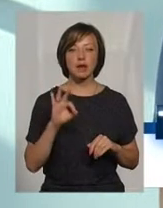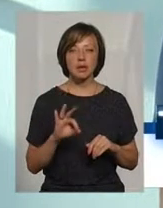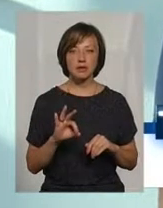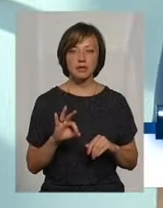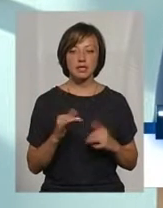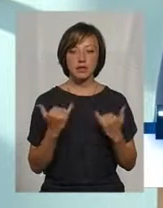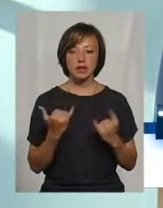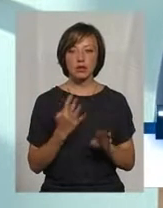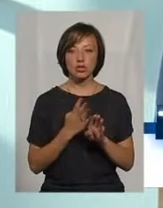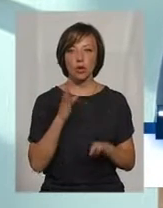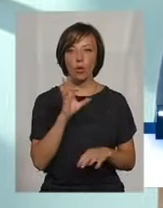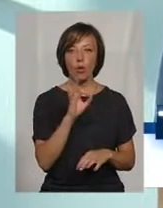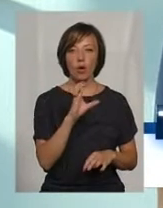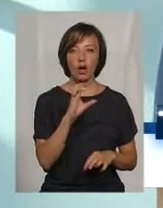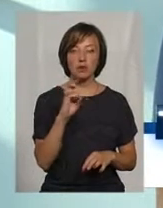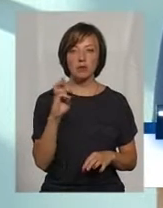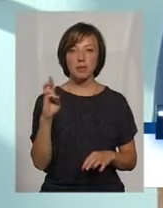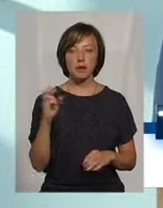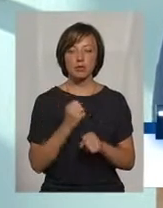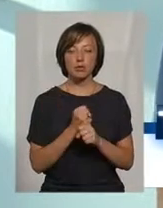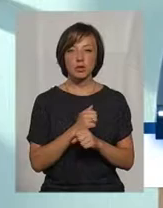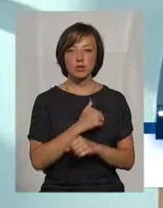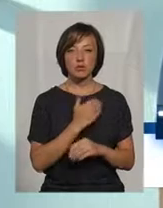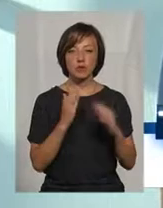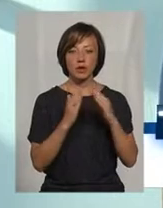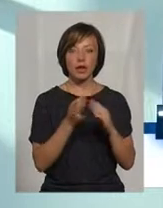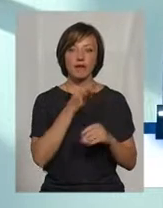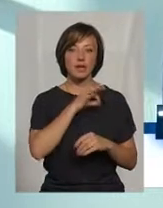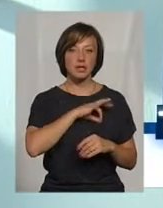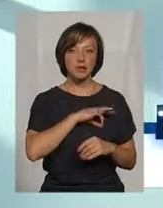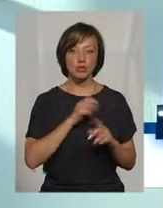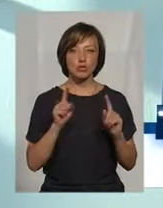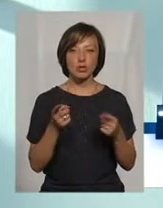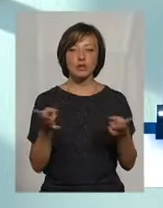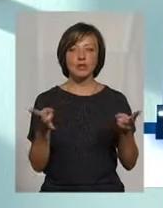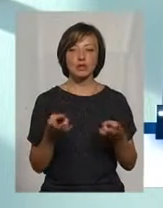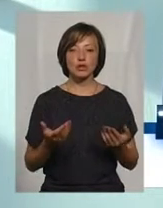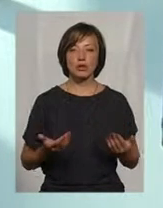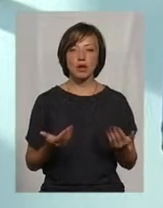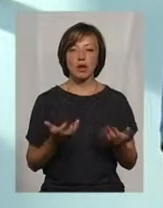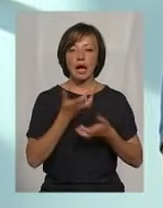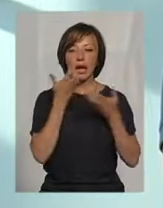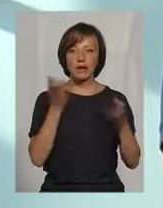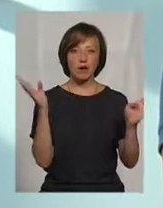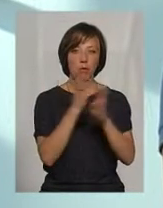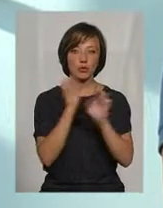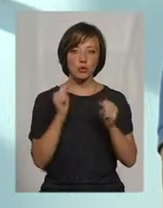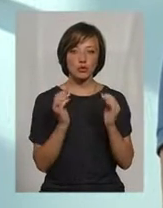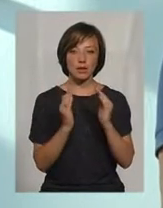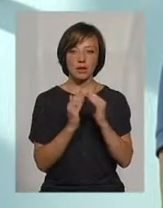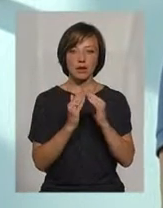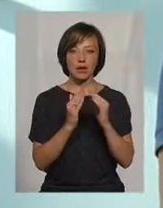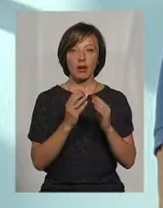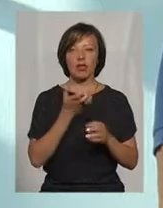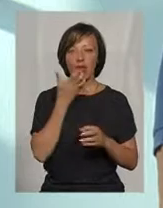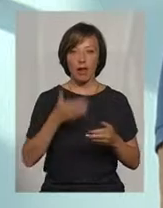Зараз черга ОСББ, які хочуть зробити будинок неефективний, тому що навіщо гріти повітря, якщо можна зробити будинок ефективний. Тобто,